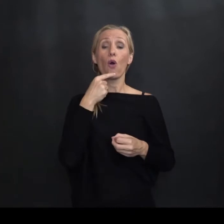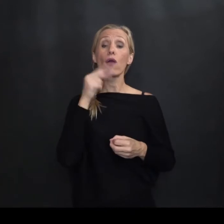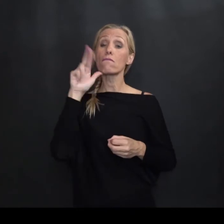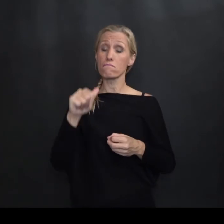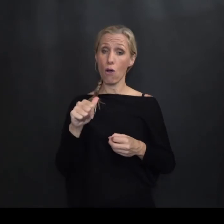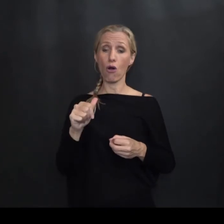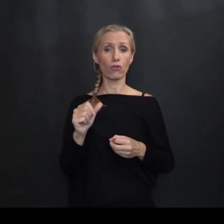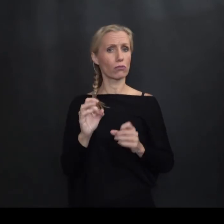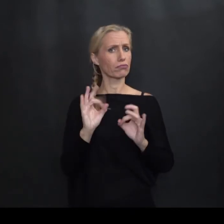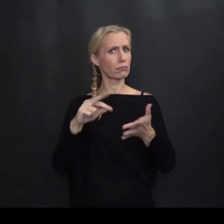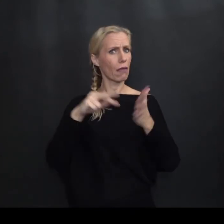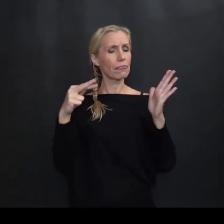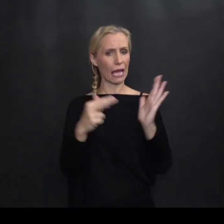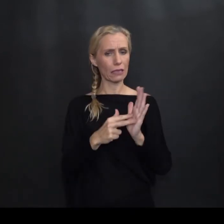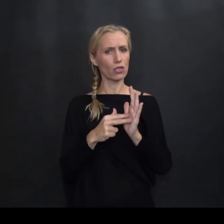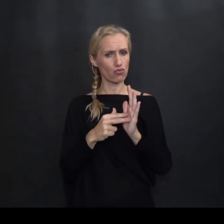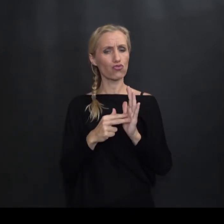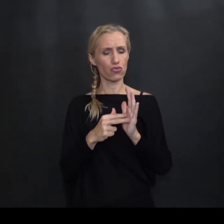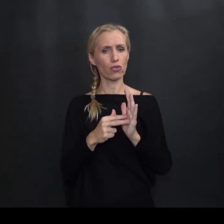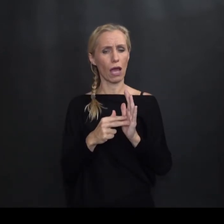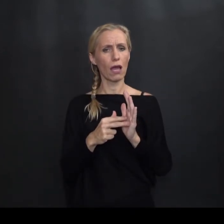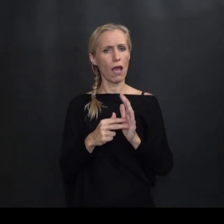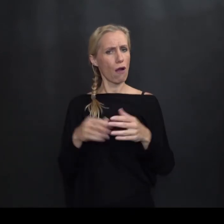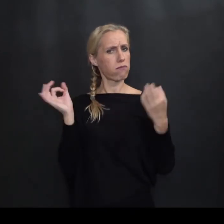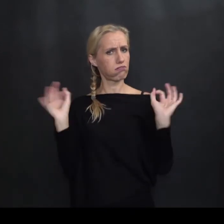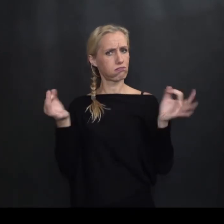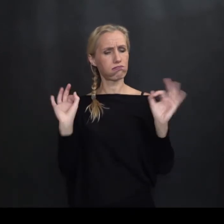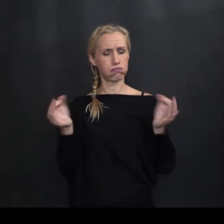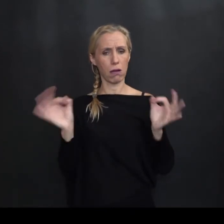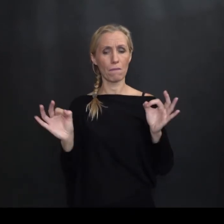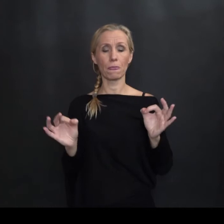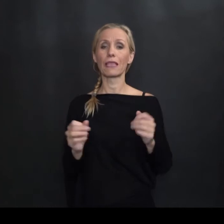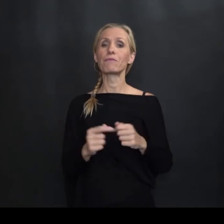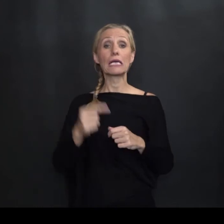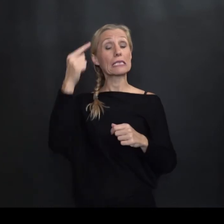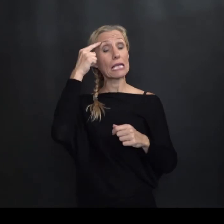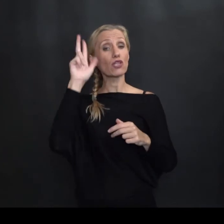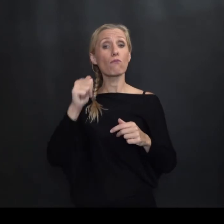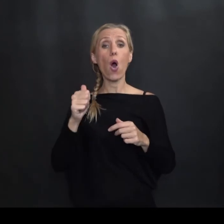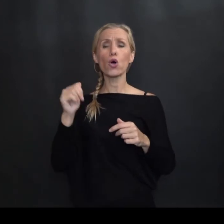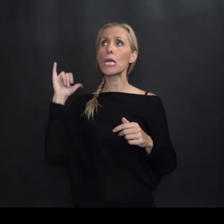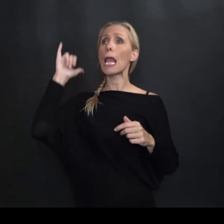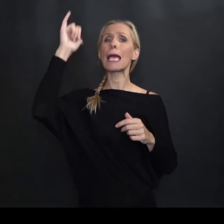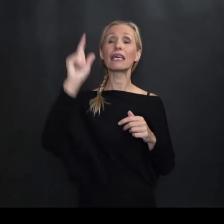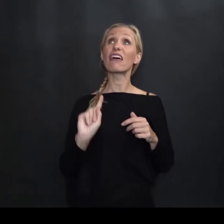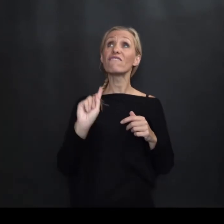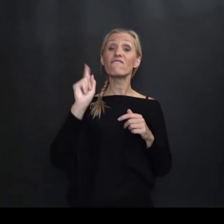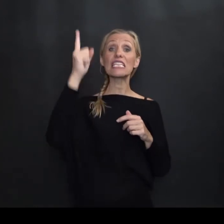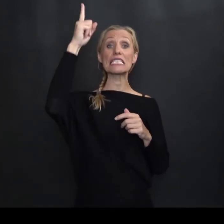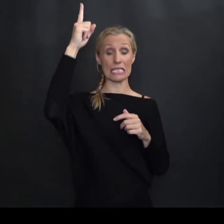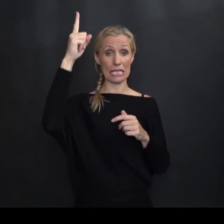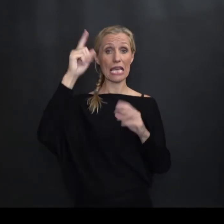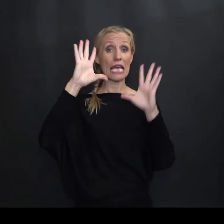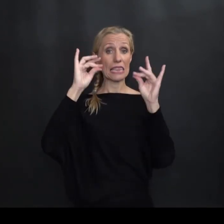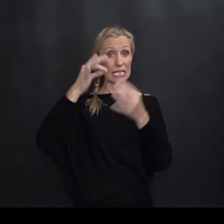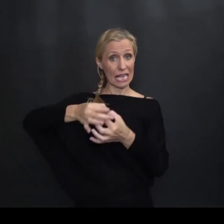ostvaruje Jako dobre Tehničke Te karakteristike Znači Može letiti Na visini